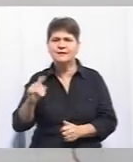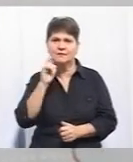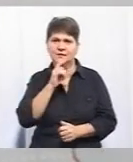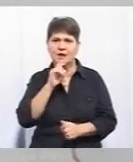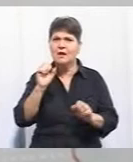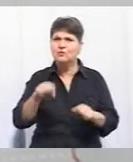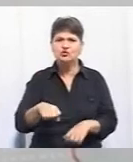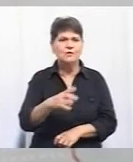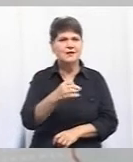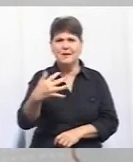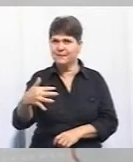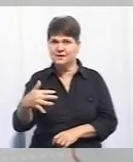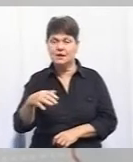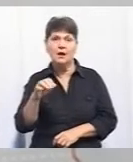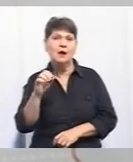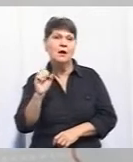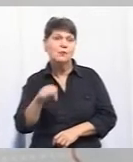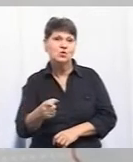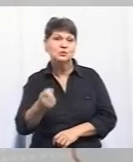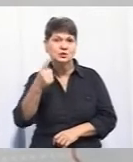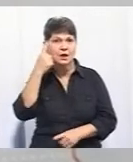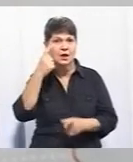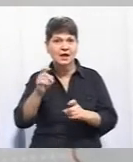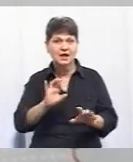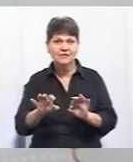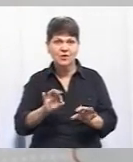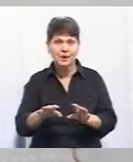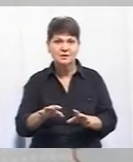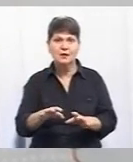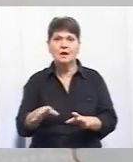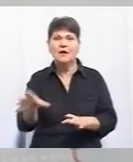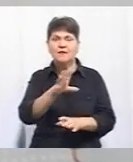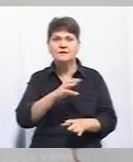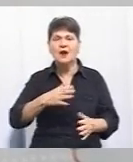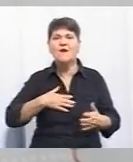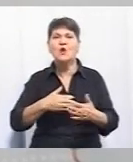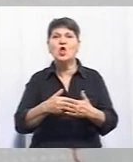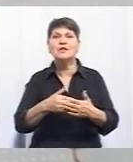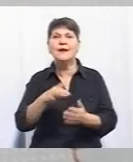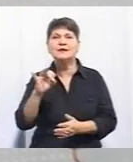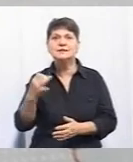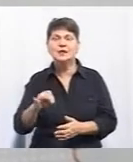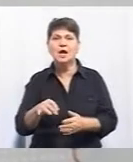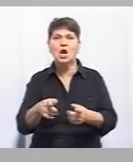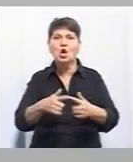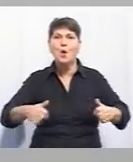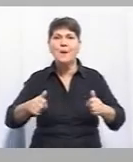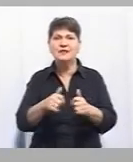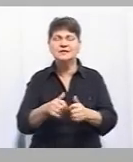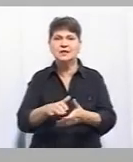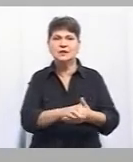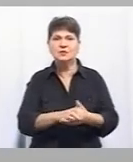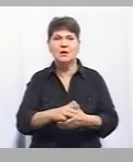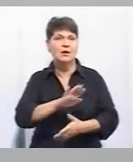можливо, у нас різняється тут інформація. І ми з великою повагою ставимося до всього волонтерського і громадського руху, який є в Україні, в принципі. Ми не вважаємо себе ні